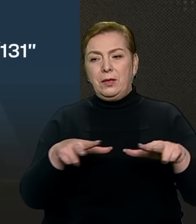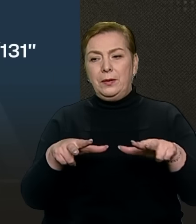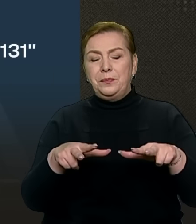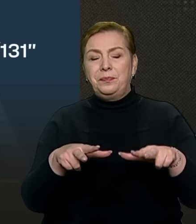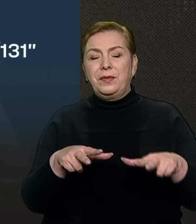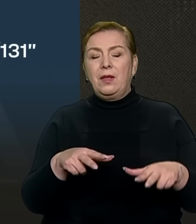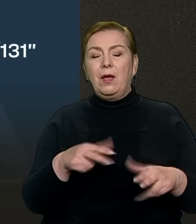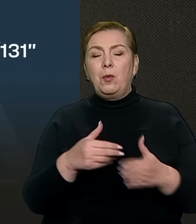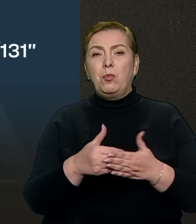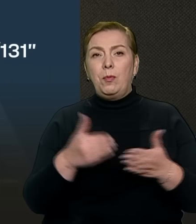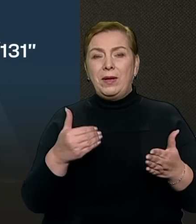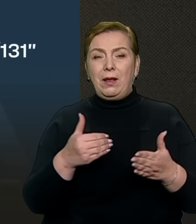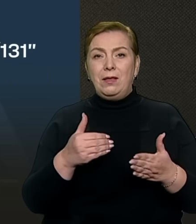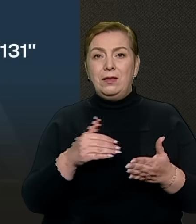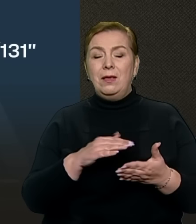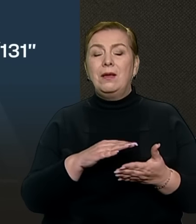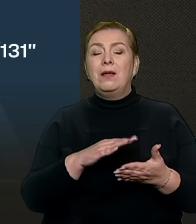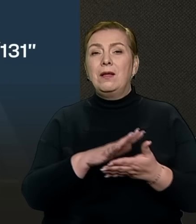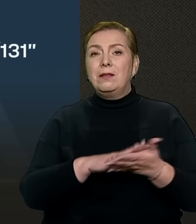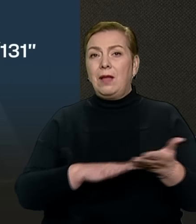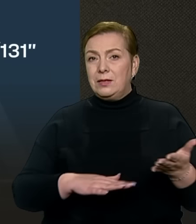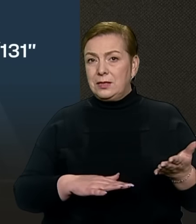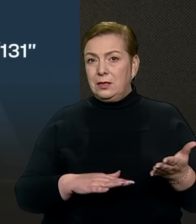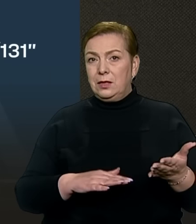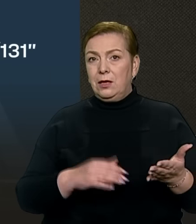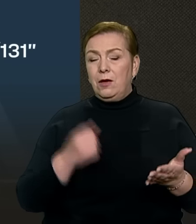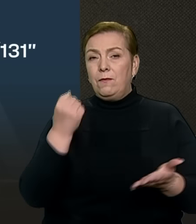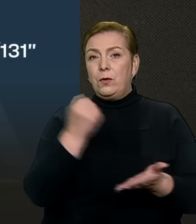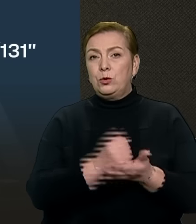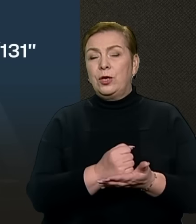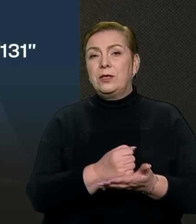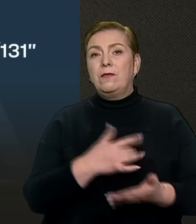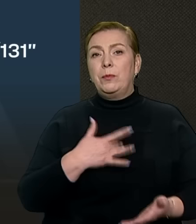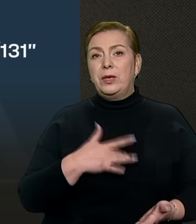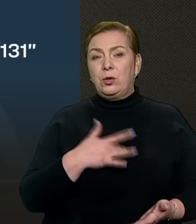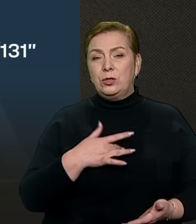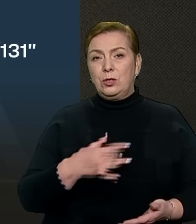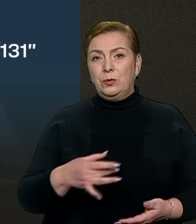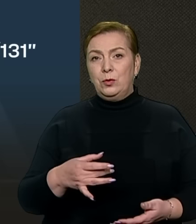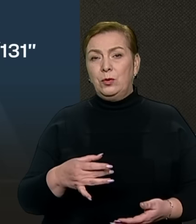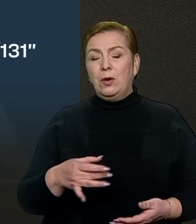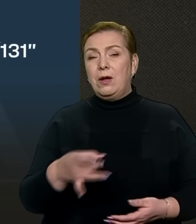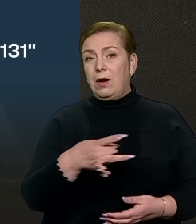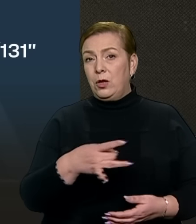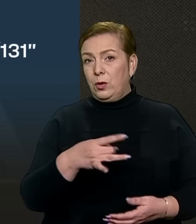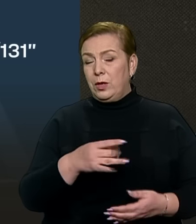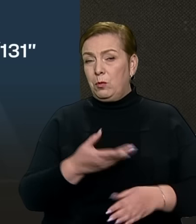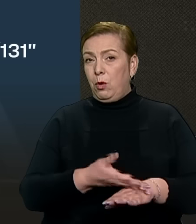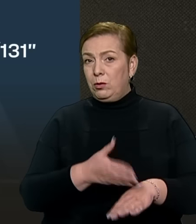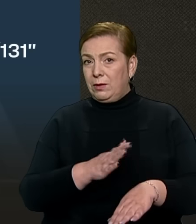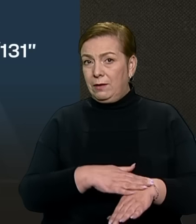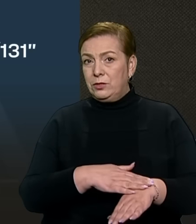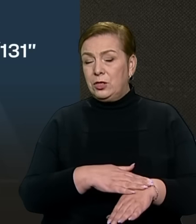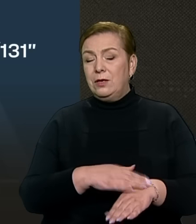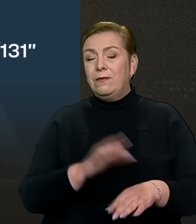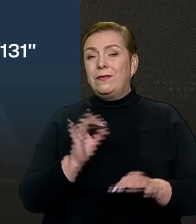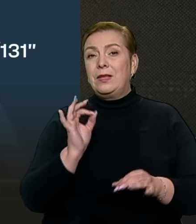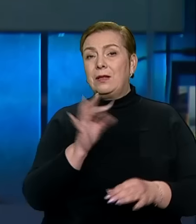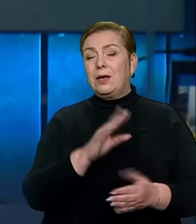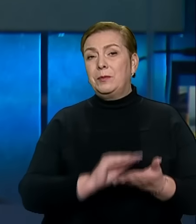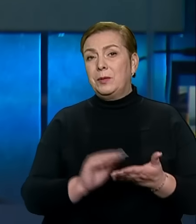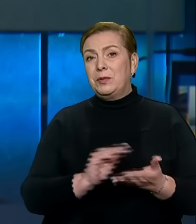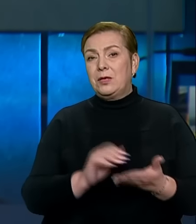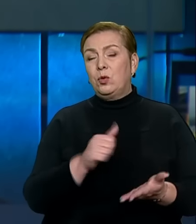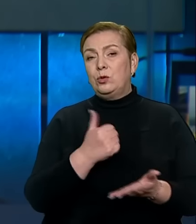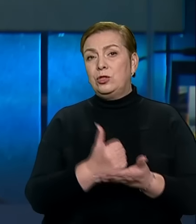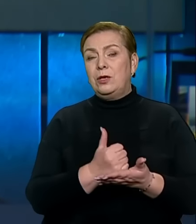Про попередні наслідки обстрілів, а саме влучання в Миргородському районі Полтавщині, у телеграмі писав і очільник обласної